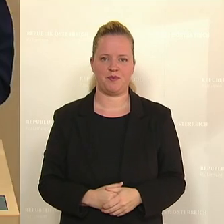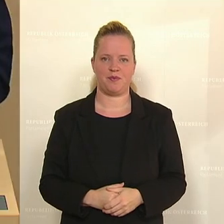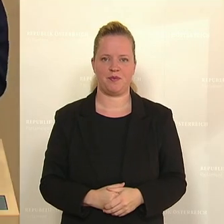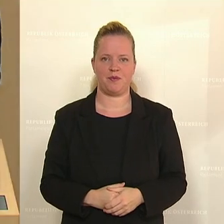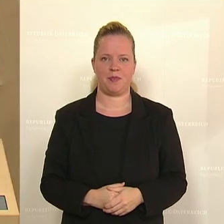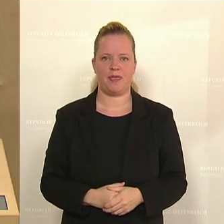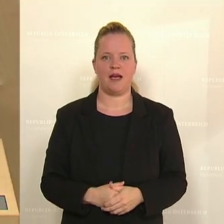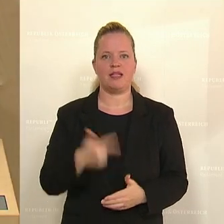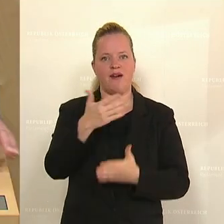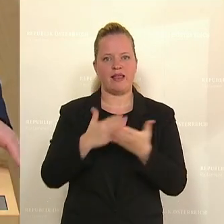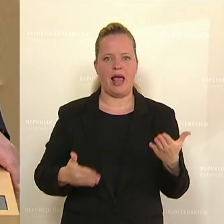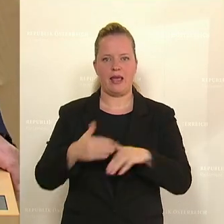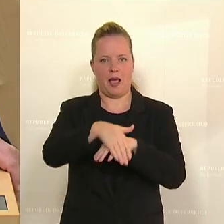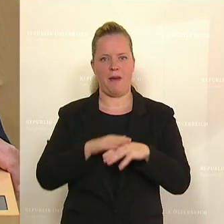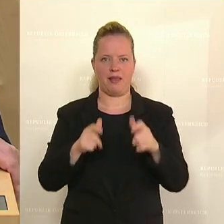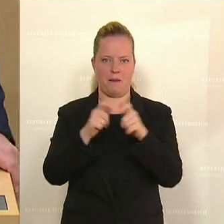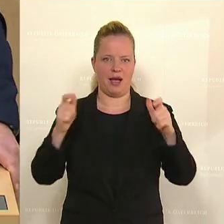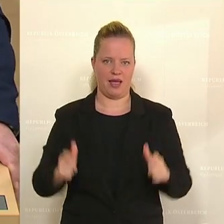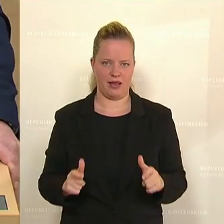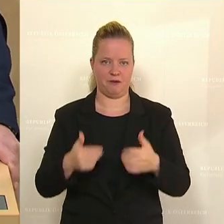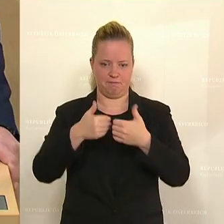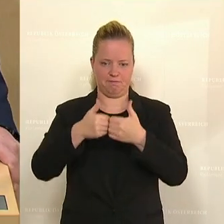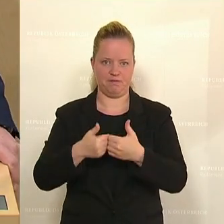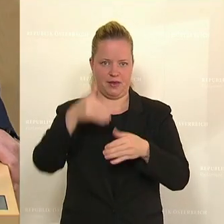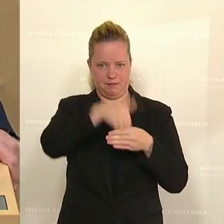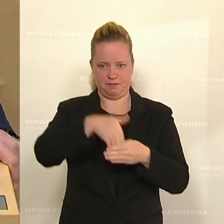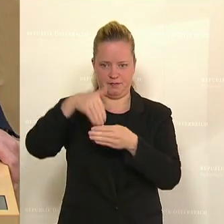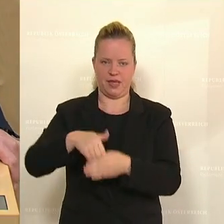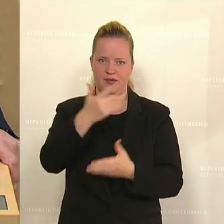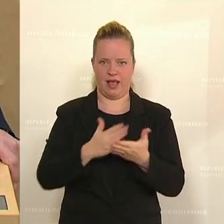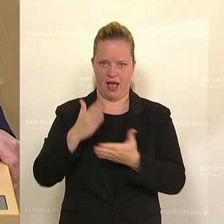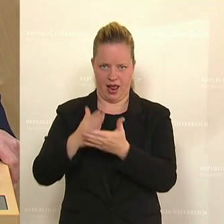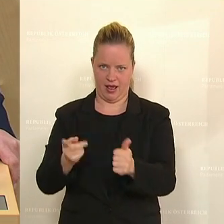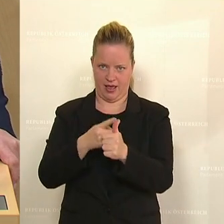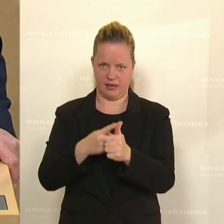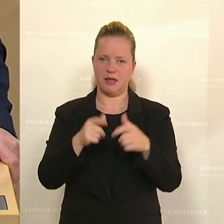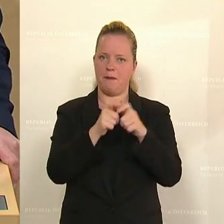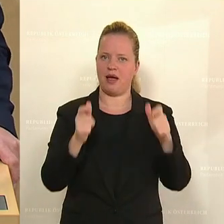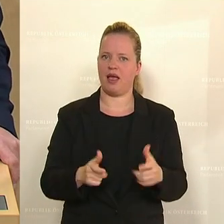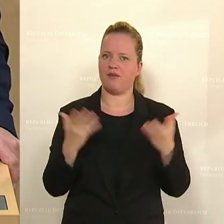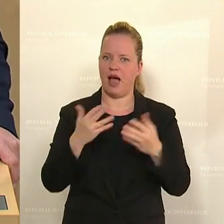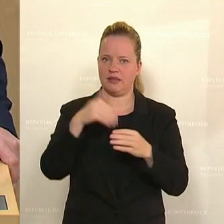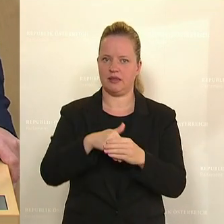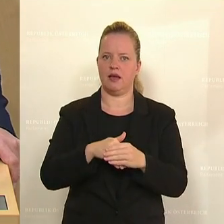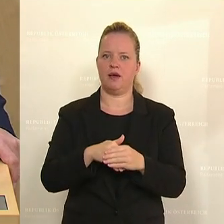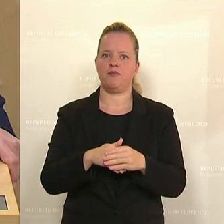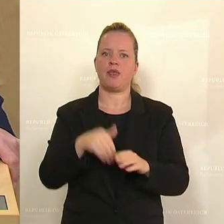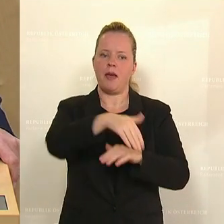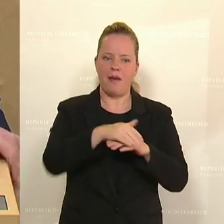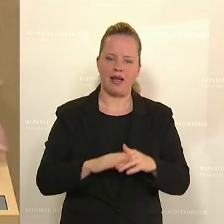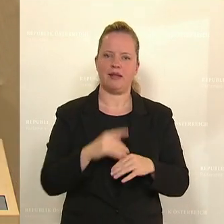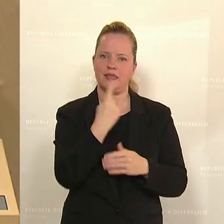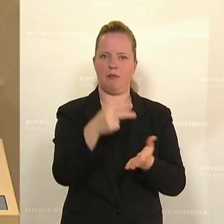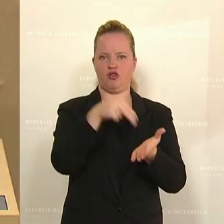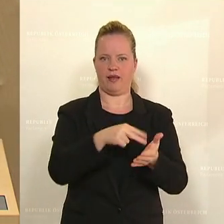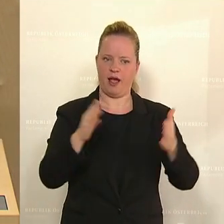Dieses zweiteilige Gemeindepaket besteht aus zwei Teilen. Wie gesagt, das erste Paket fördert die Autonomie der Gemeinden und